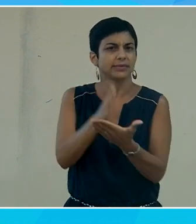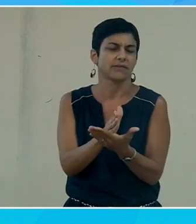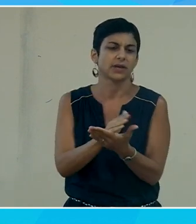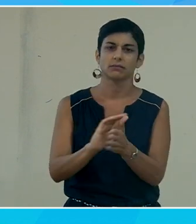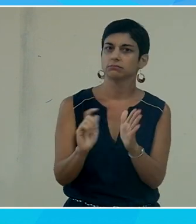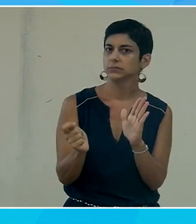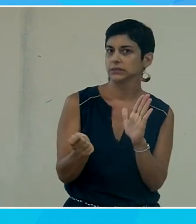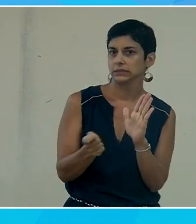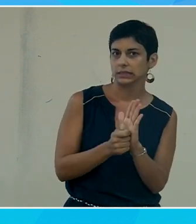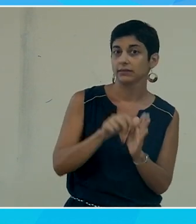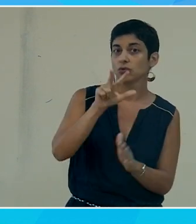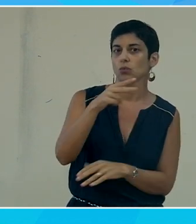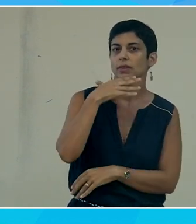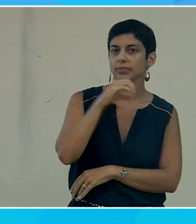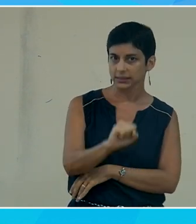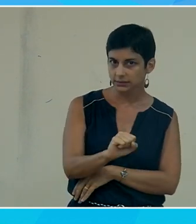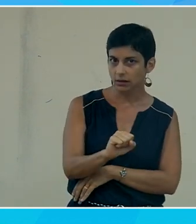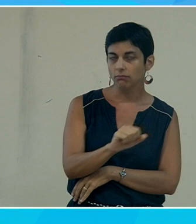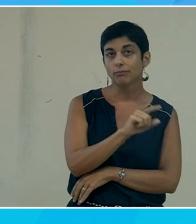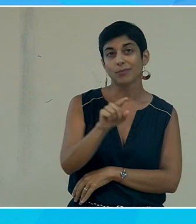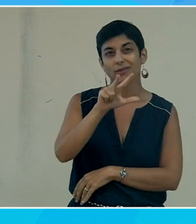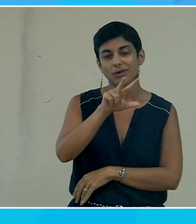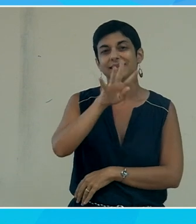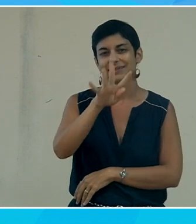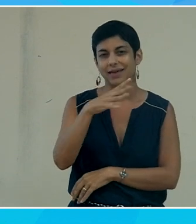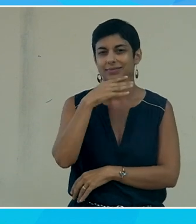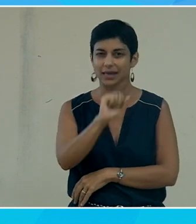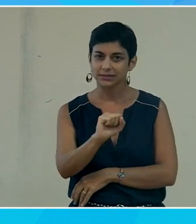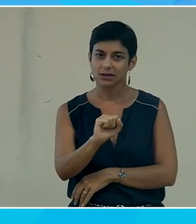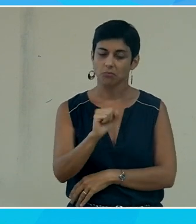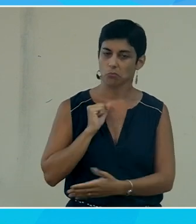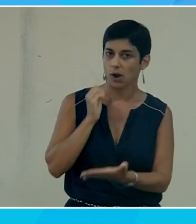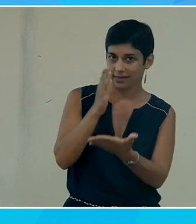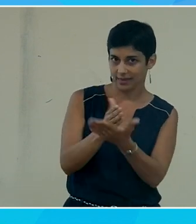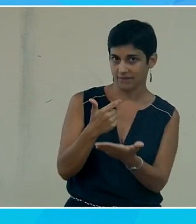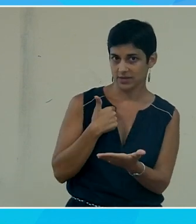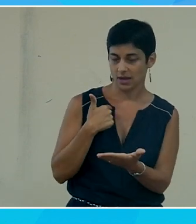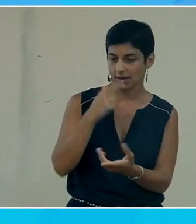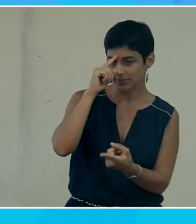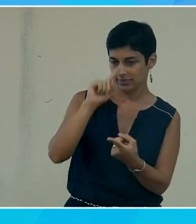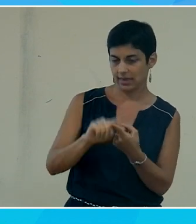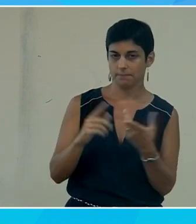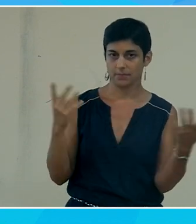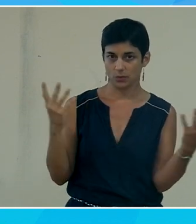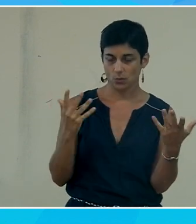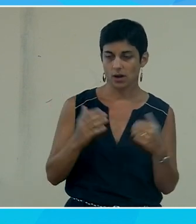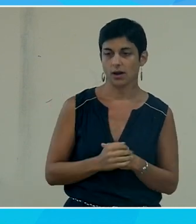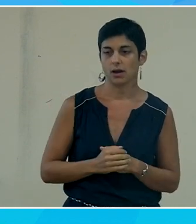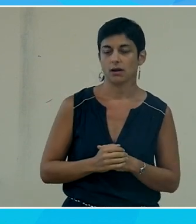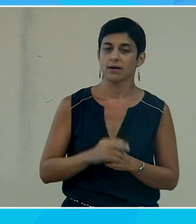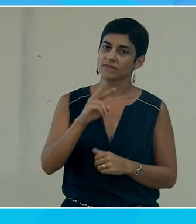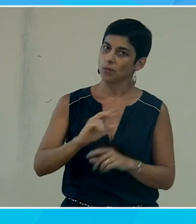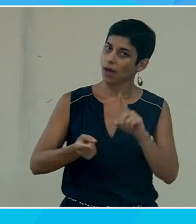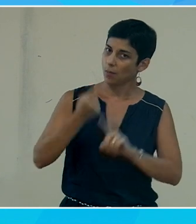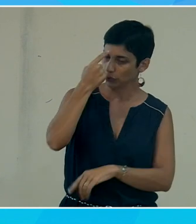jour c'est le 3 décembre alors là ce sera pas le 3 décembre mais le 4 décembre et je vais intervenir sur un sujet qui me tient beaucoup